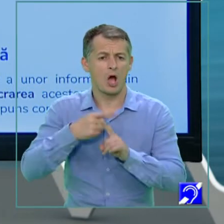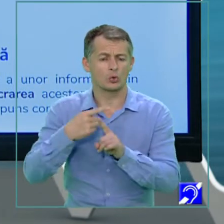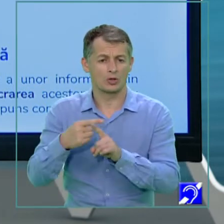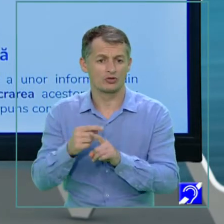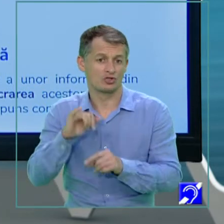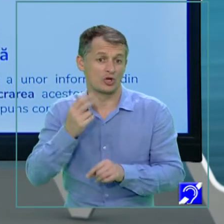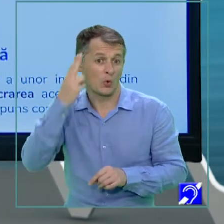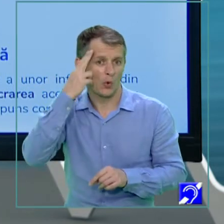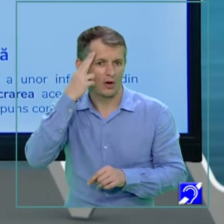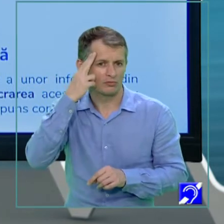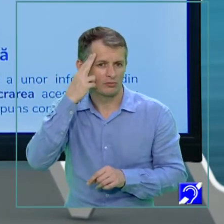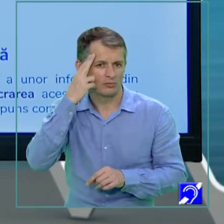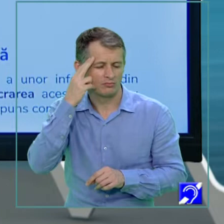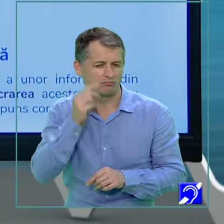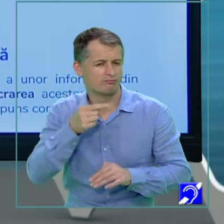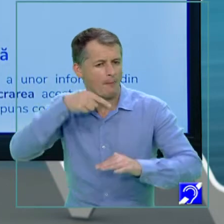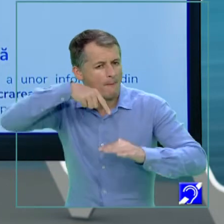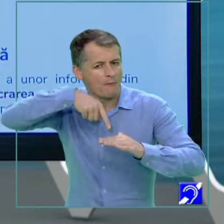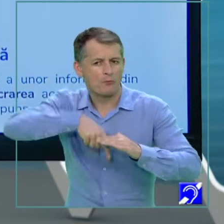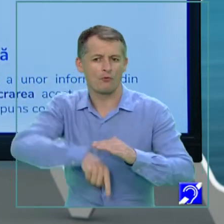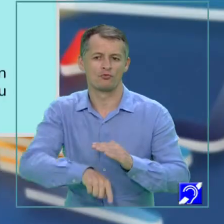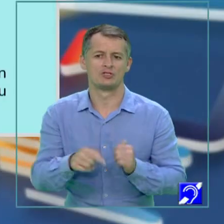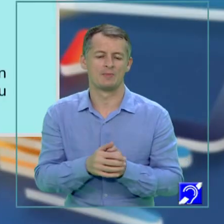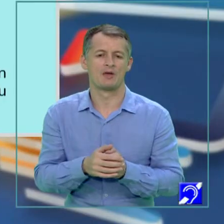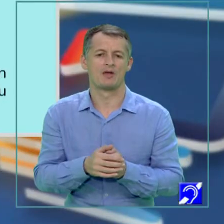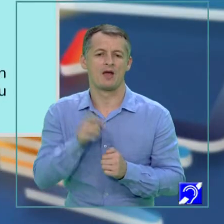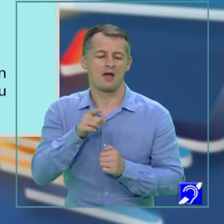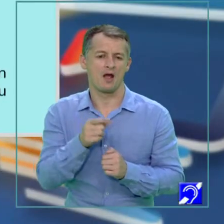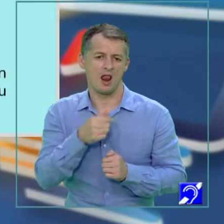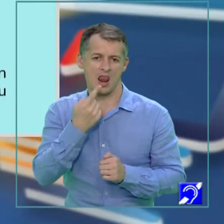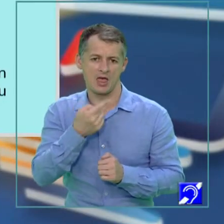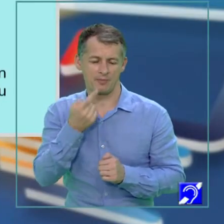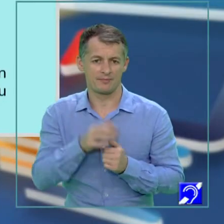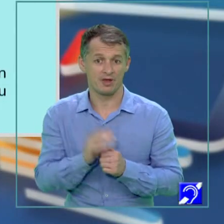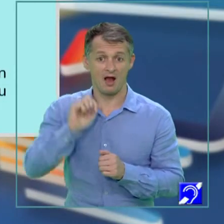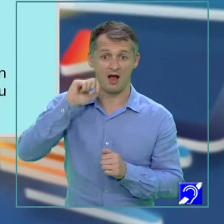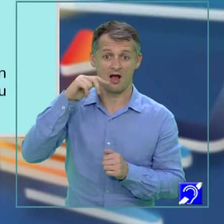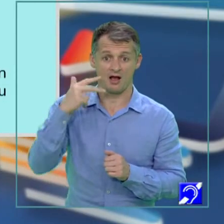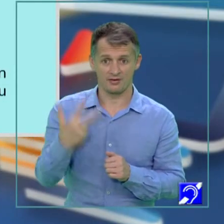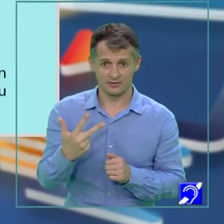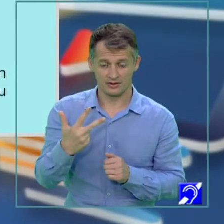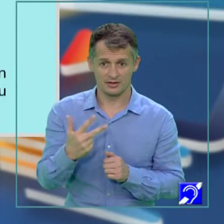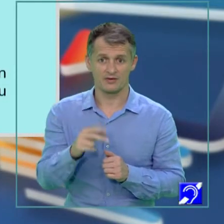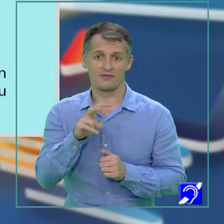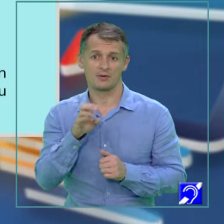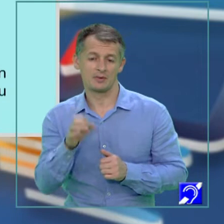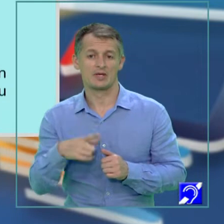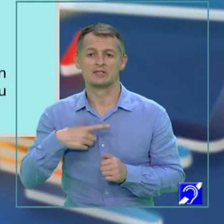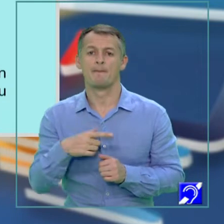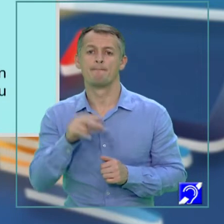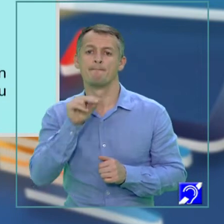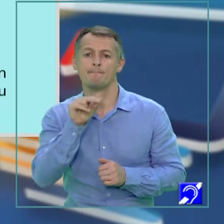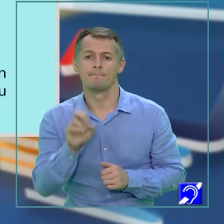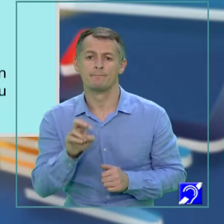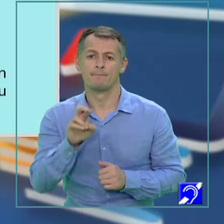profunzime a limbii și dintr-o citire atentă. Cel de-al treilea verb este precizează, iar